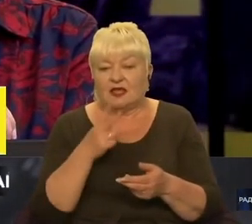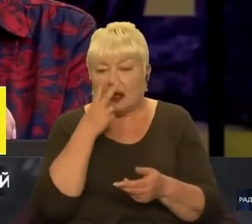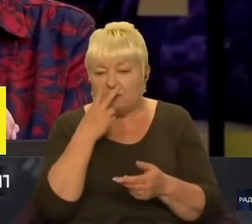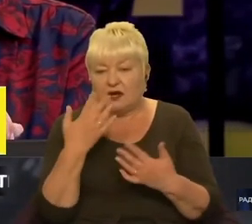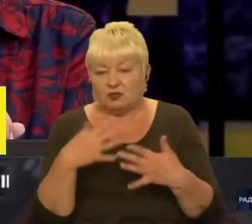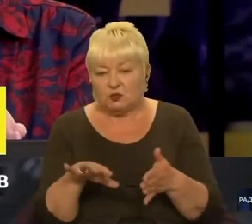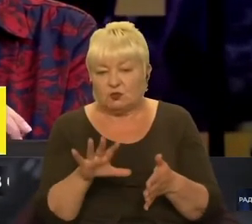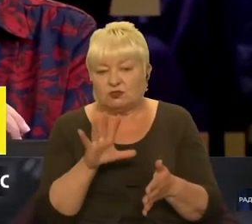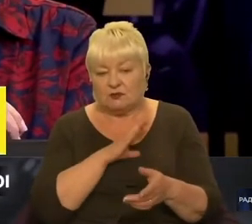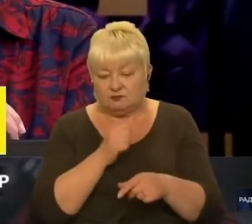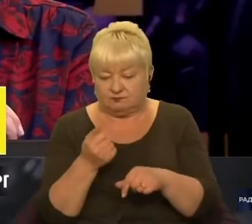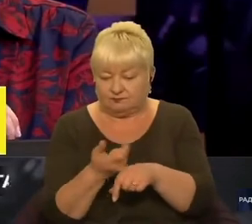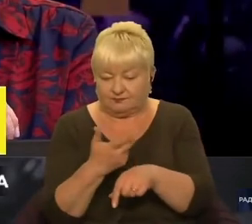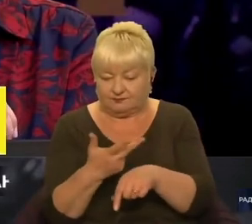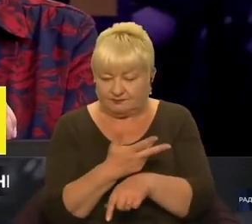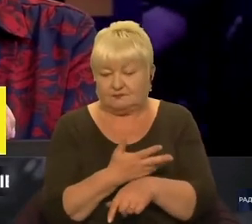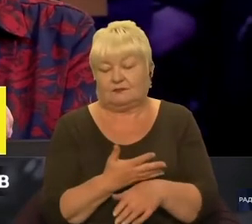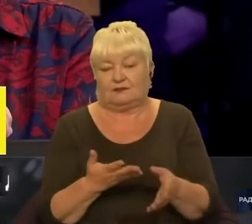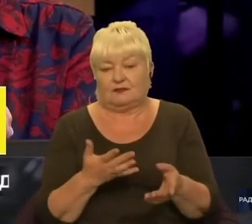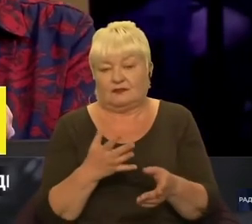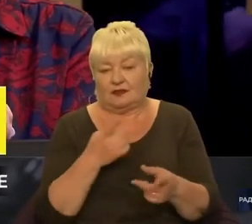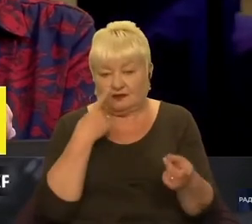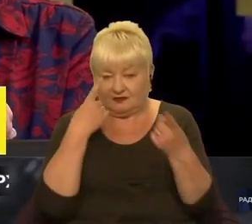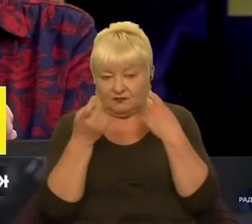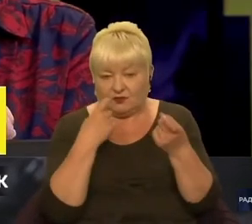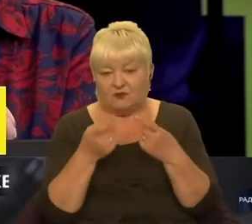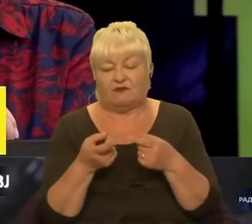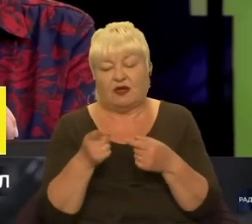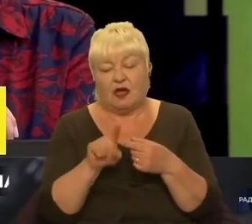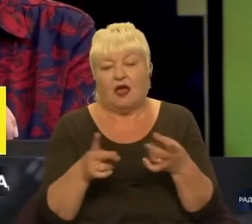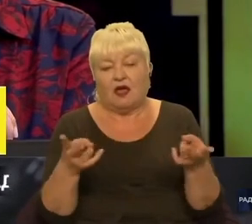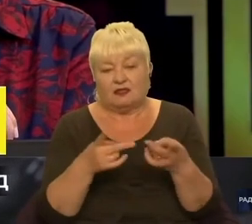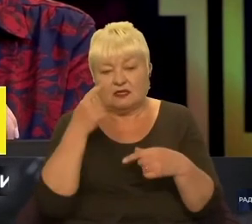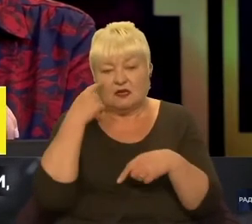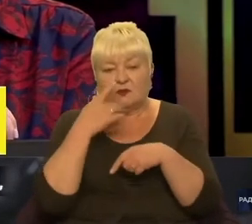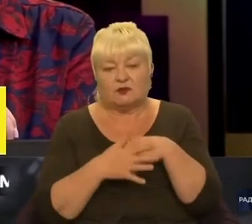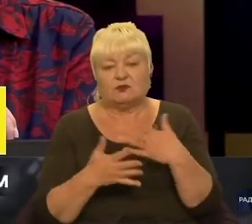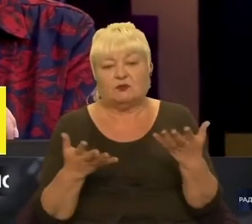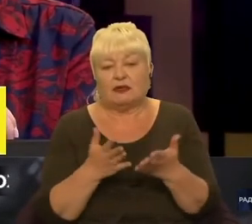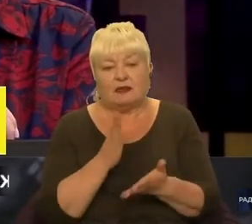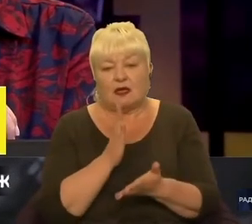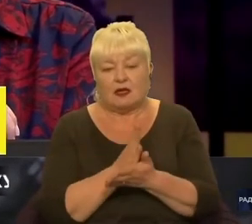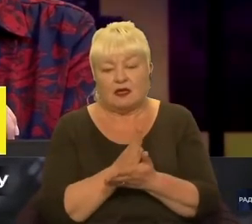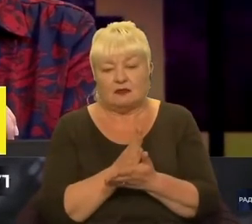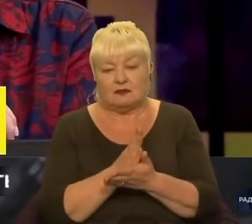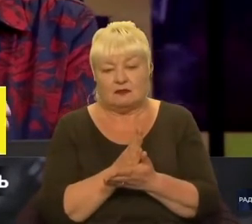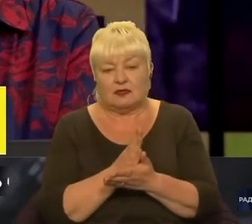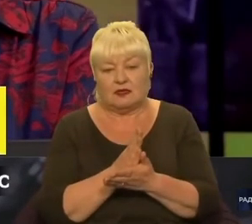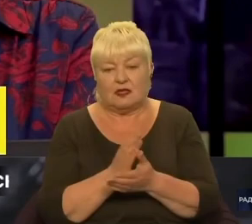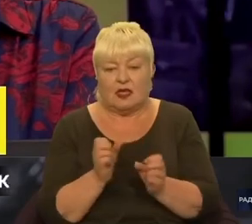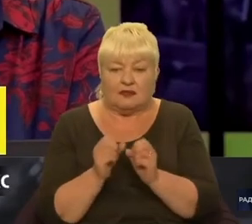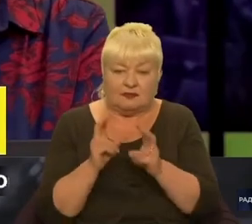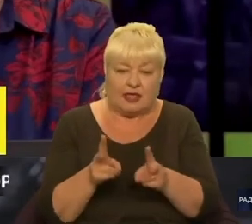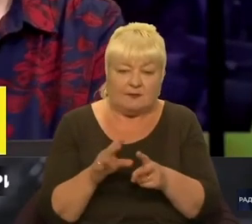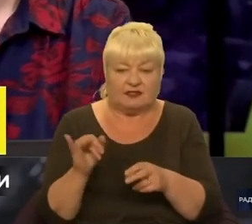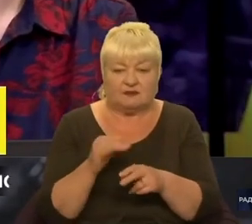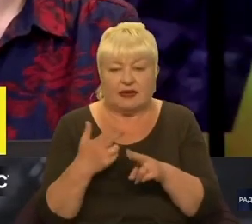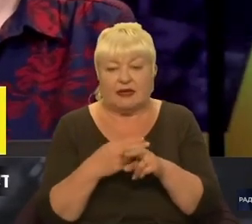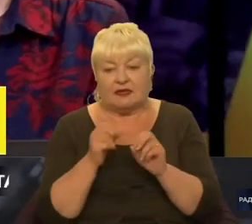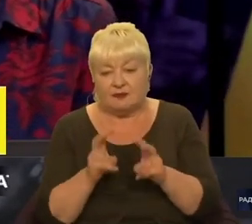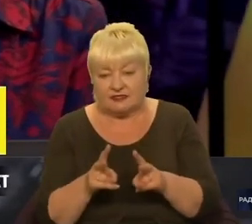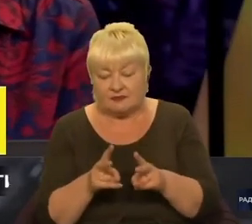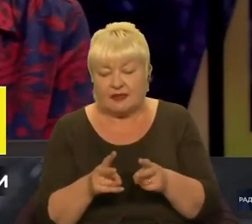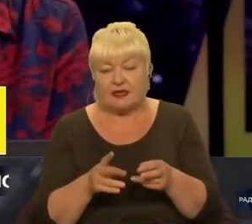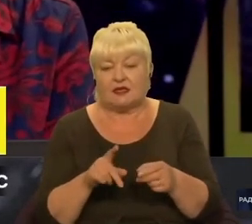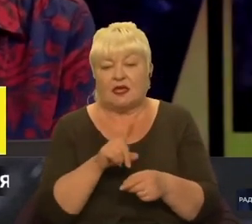появляється в інформаційному просторі. Ну, але треба розуміти, яка є безпека чи небезпека від того, що з зору